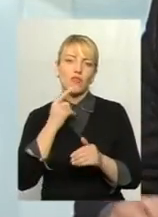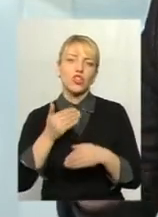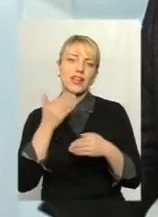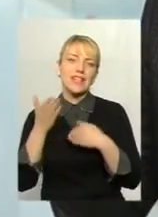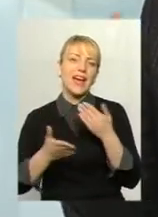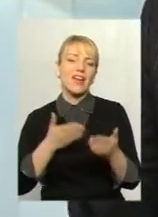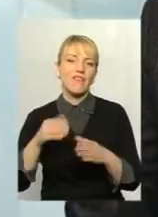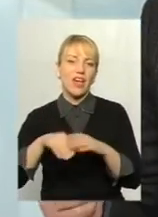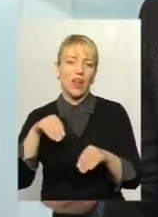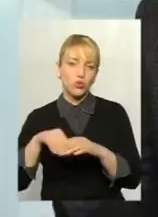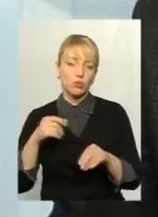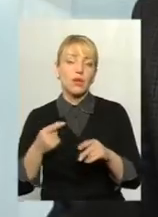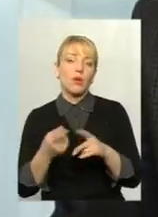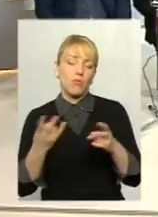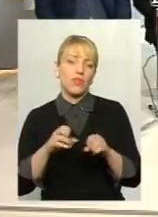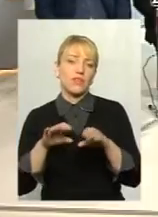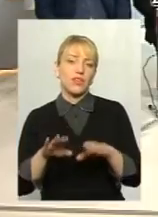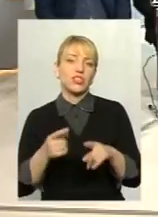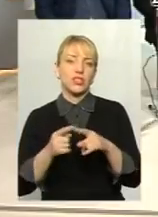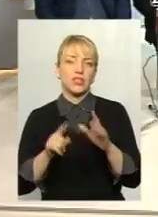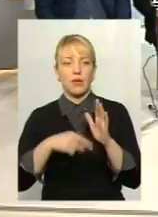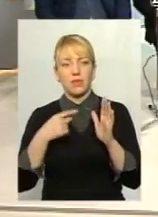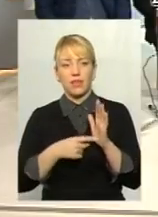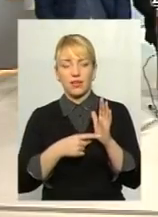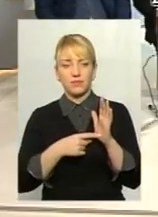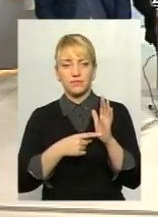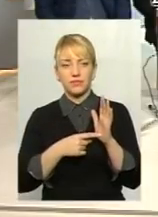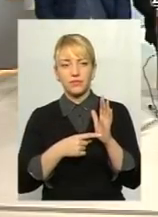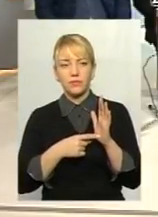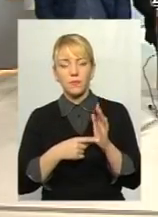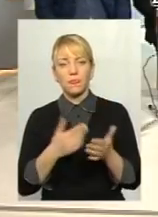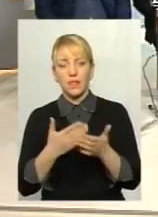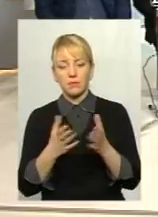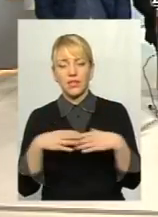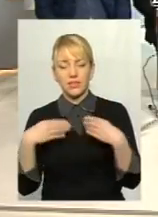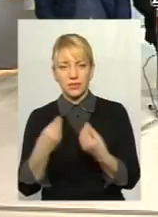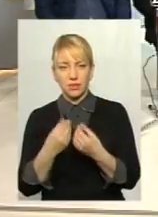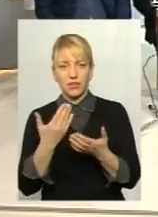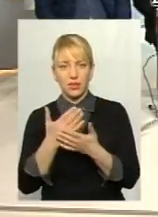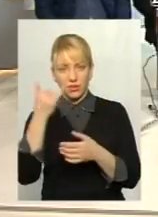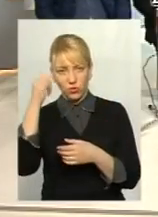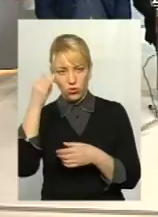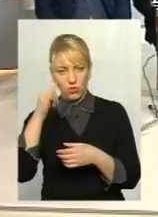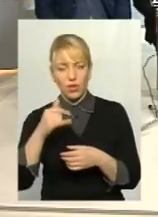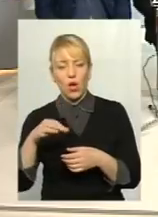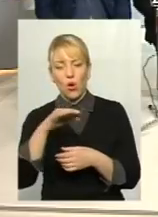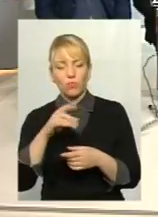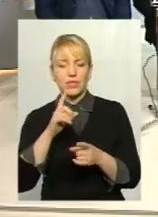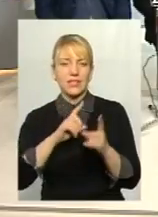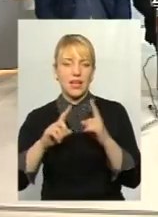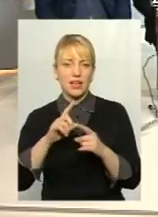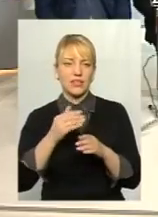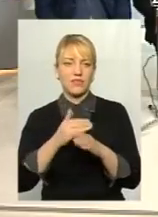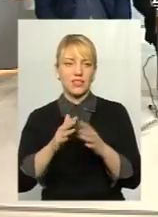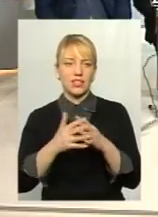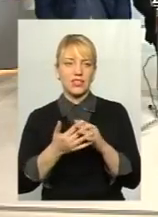А на рахунок простих людей, навіть не фермерів. Просто сім'я тримає кілька корів. Обласна рада спромоглася виділити Сергій